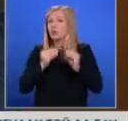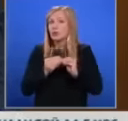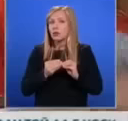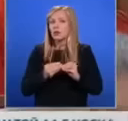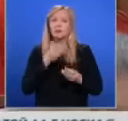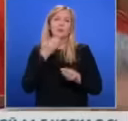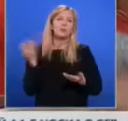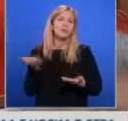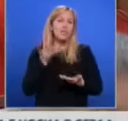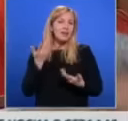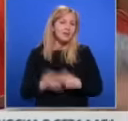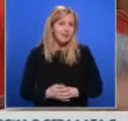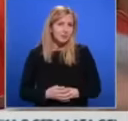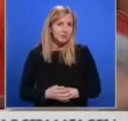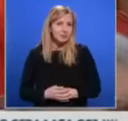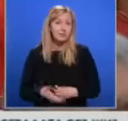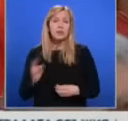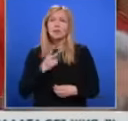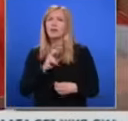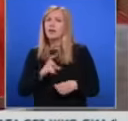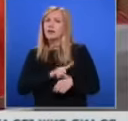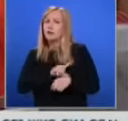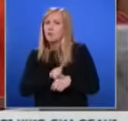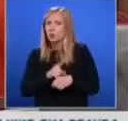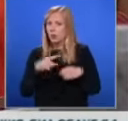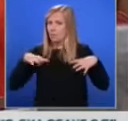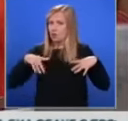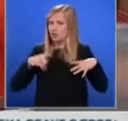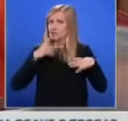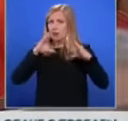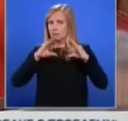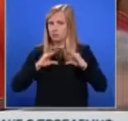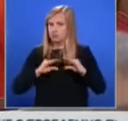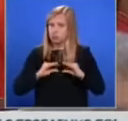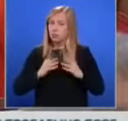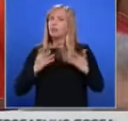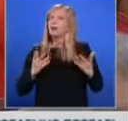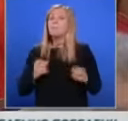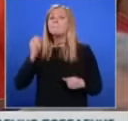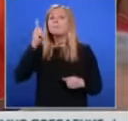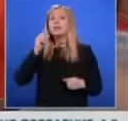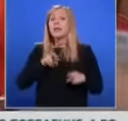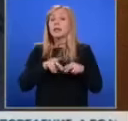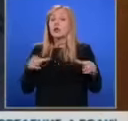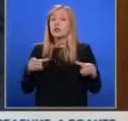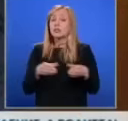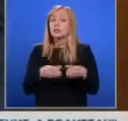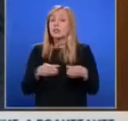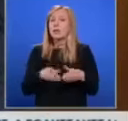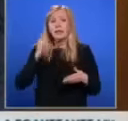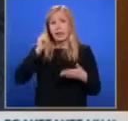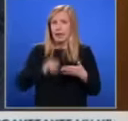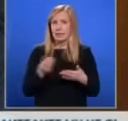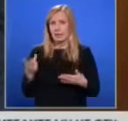Разпознава се. След 20 минут на почивка за охлаждане на страстите, председателят на Народното събрание наказа тримата депутати.